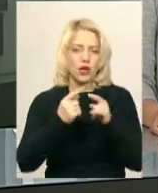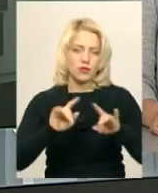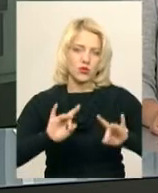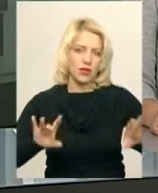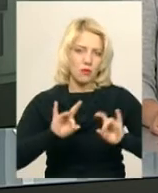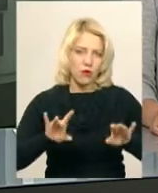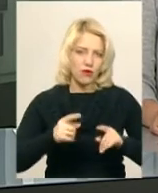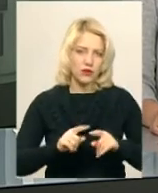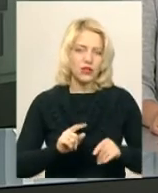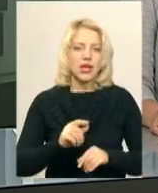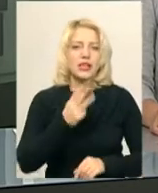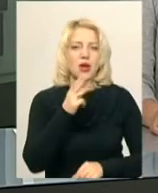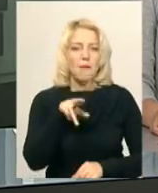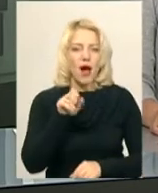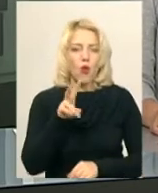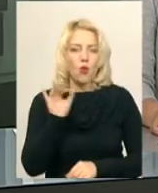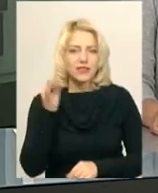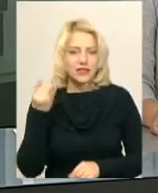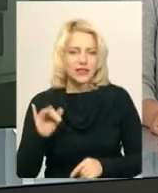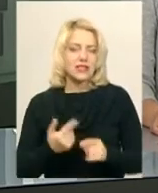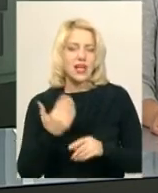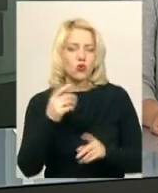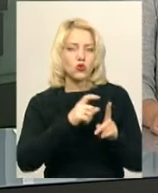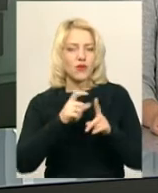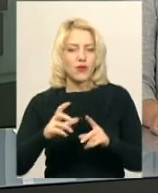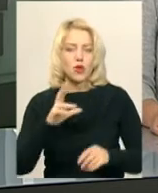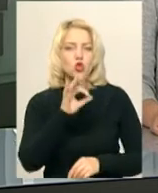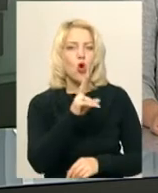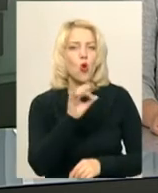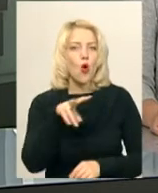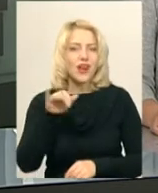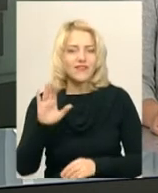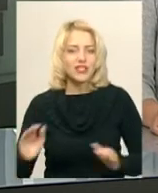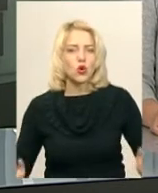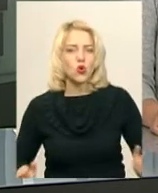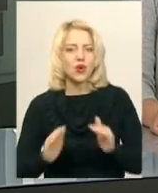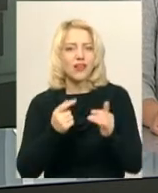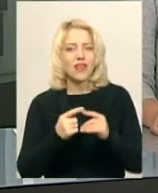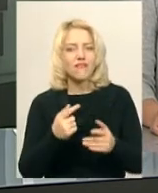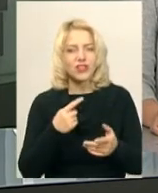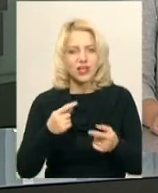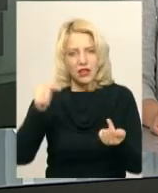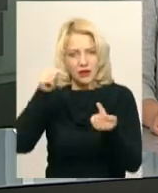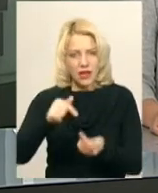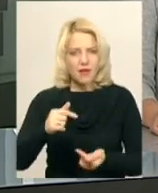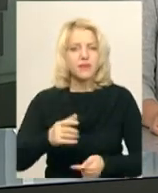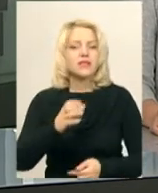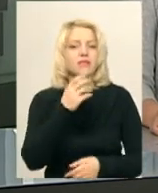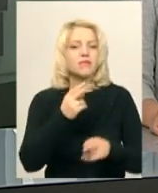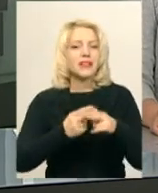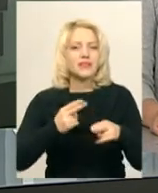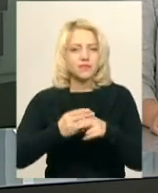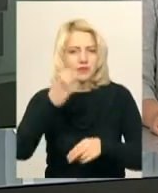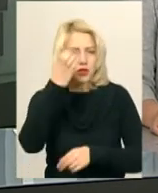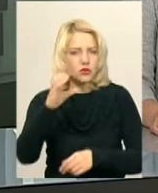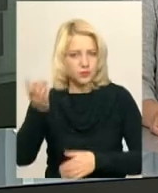у Хмельницькій області Сергій Шпаковський. За його словами, Соколівський курган відноситься до раннього залізного віку та має пам'яткоохоронний статус.